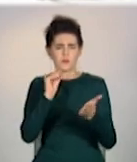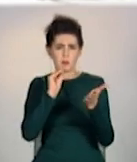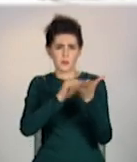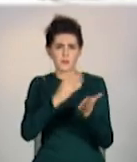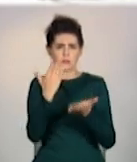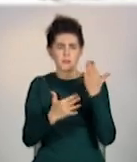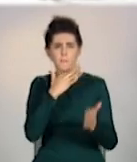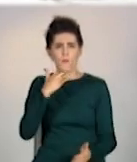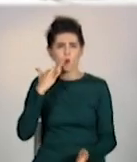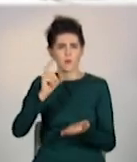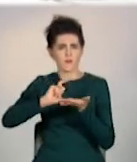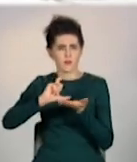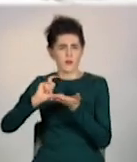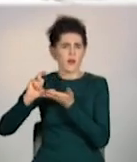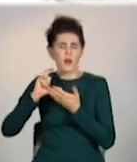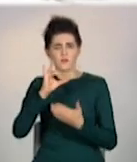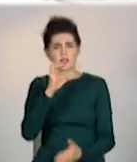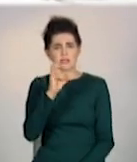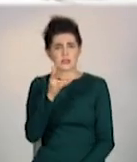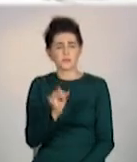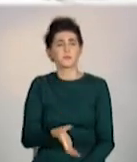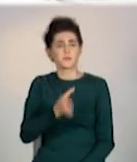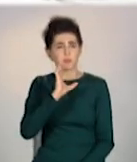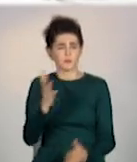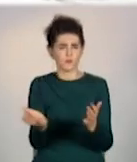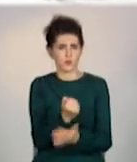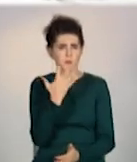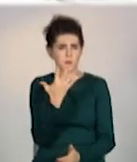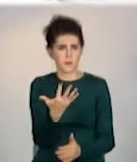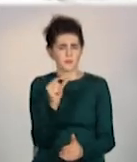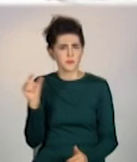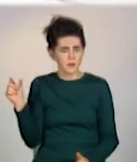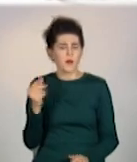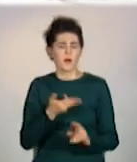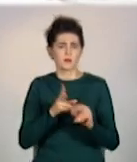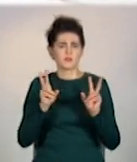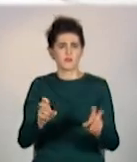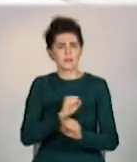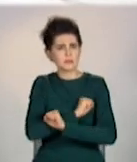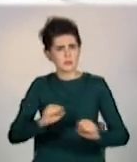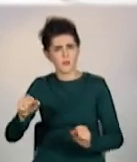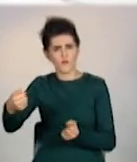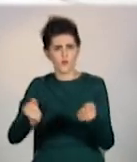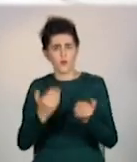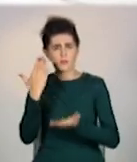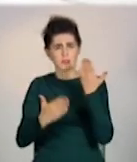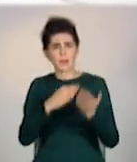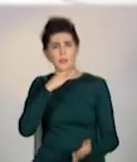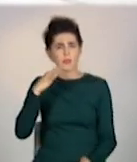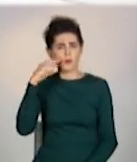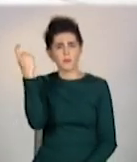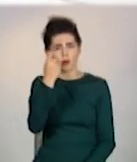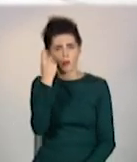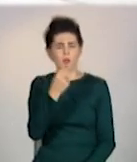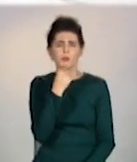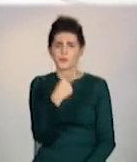випити десь дві пляшки віски. Показник у п'ять проміли – це вже коматозний стан. Якщо ви настільки перебрали зі спиртним, то за